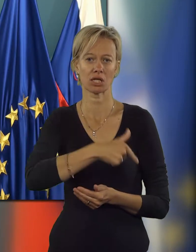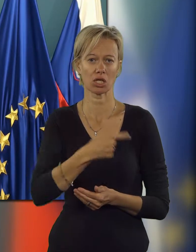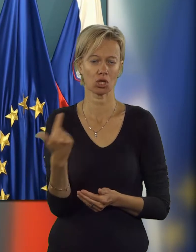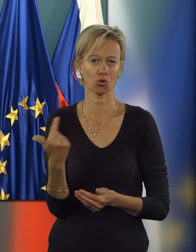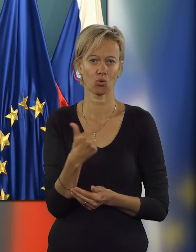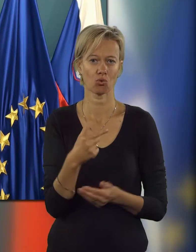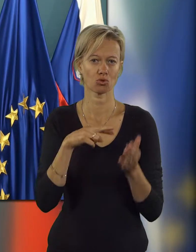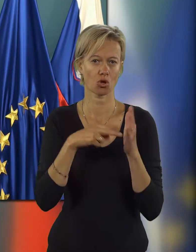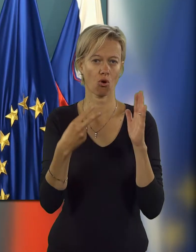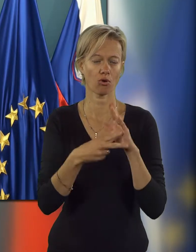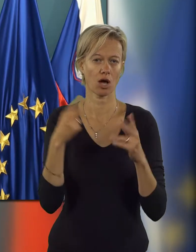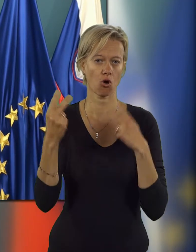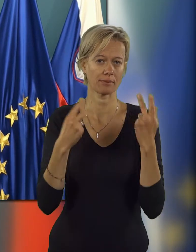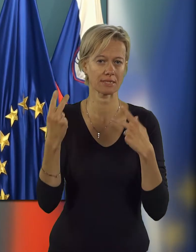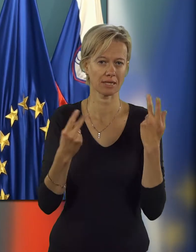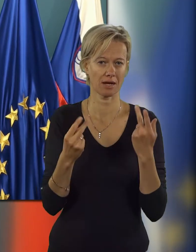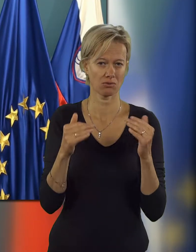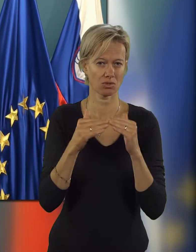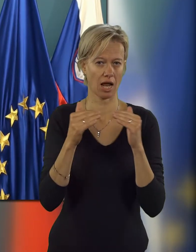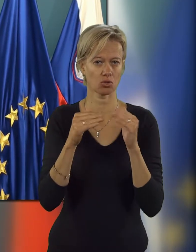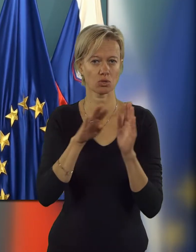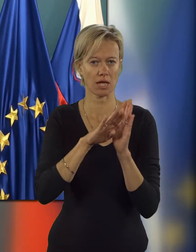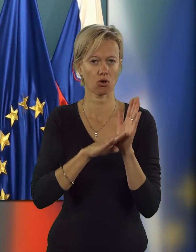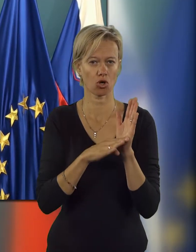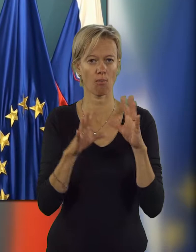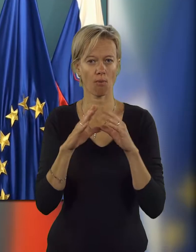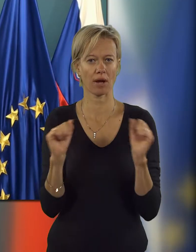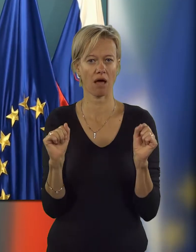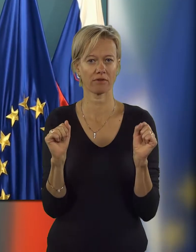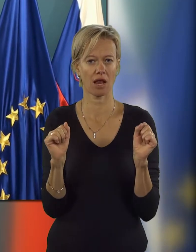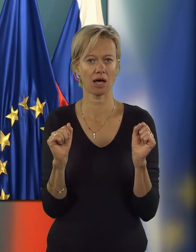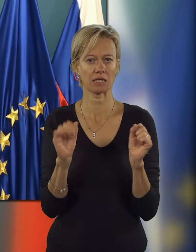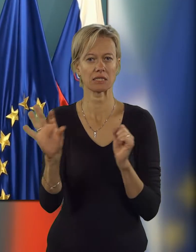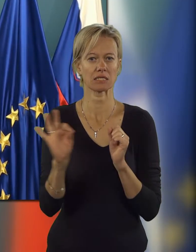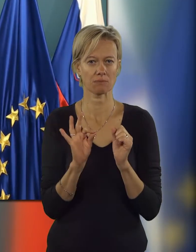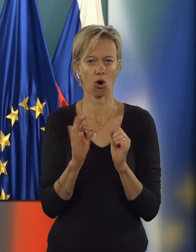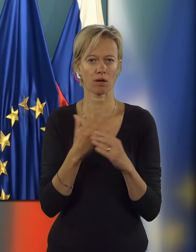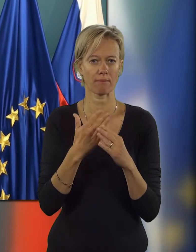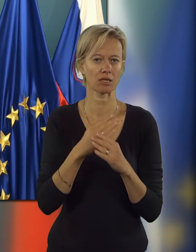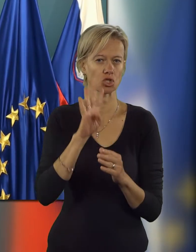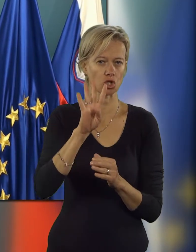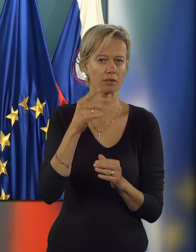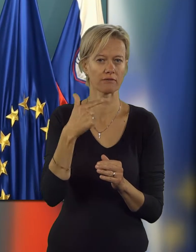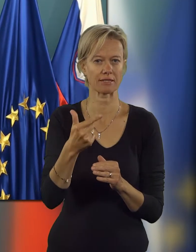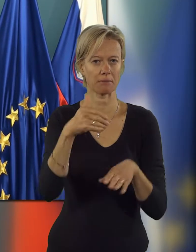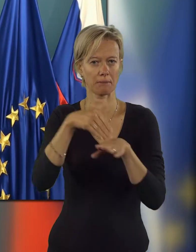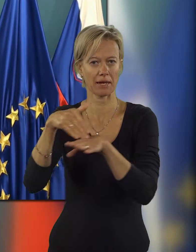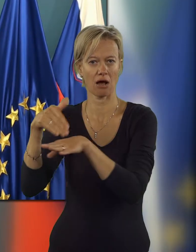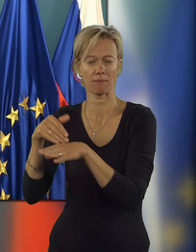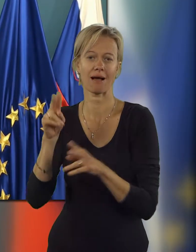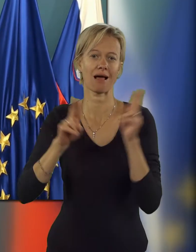Niju je strokovna komisija, ki je v skladu z zakonom opravila izbor med 24